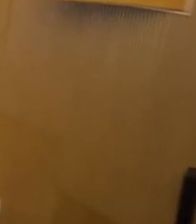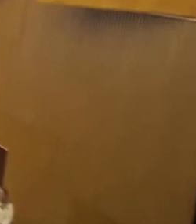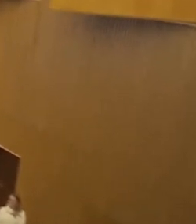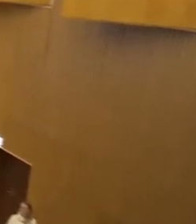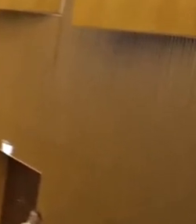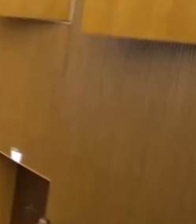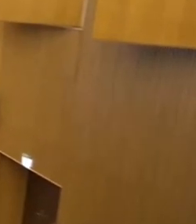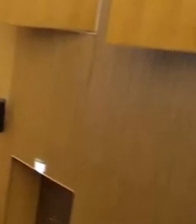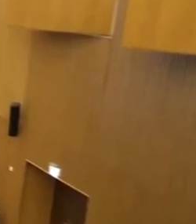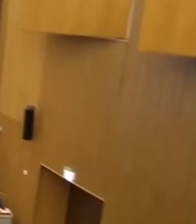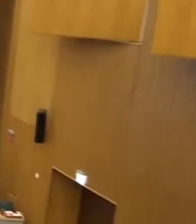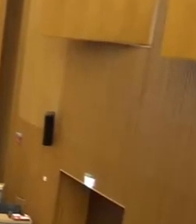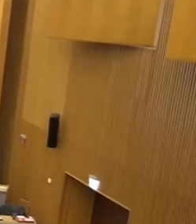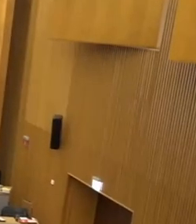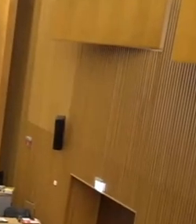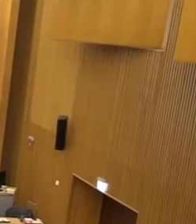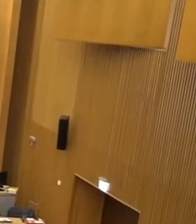und wer enthält sich der Stimme